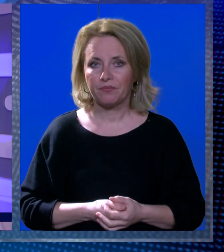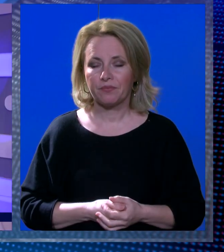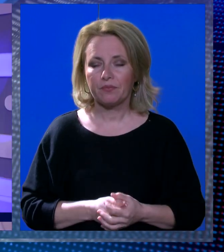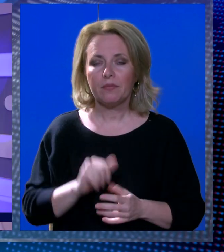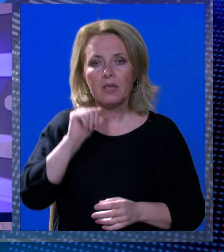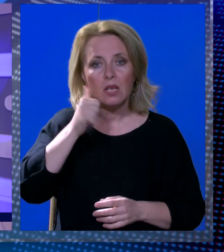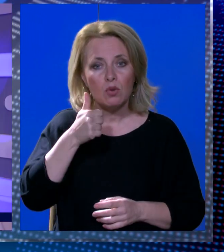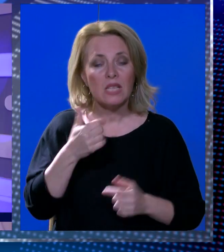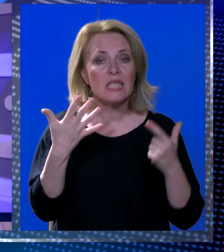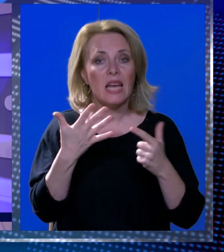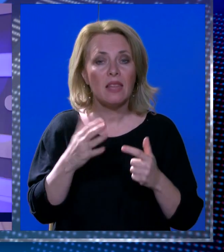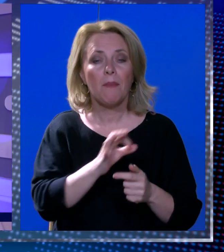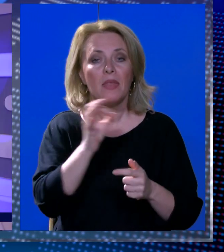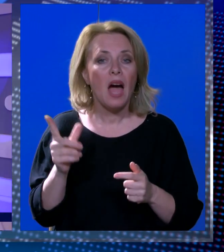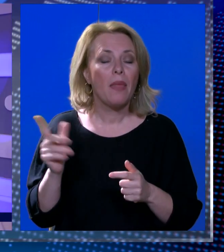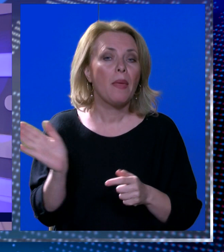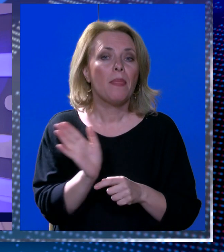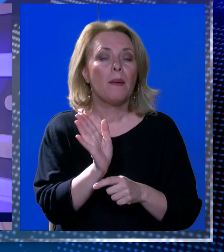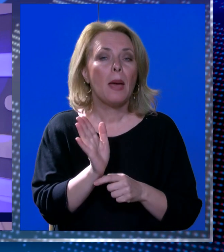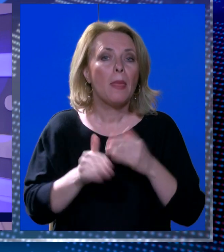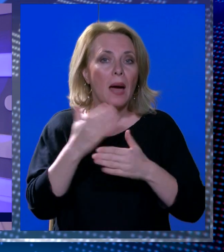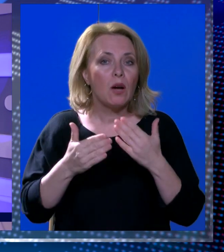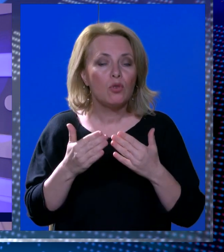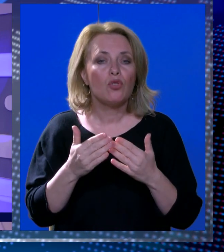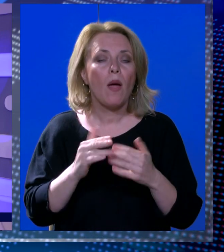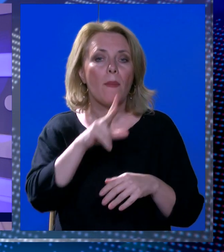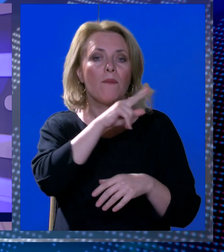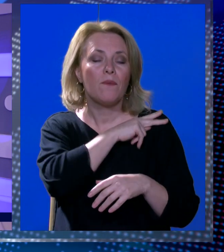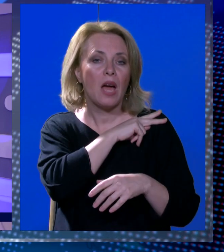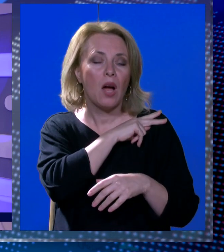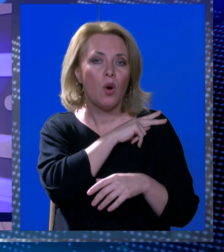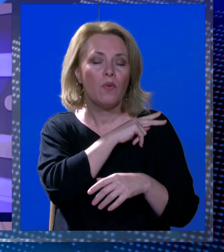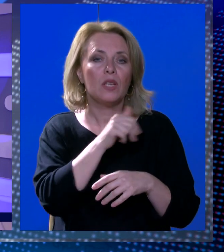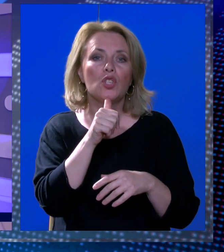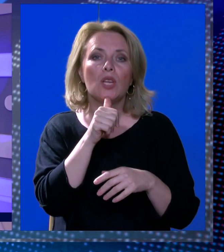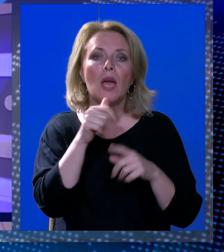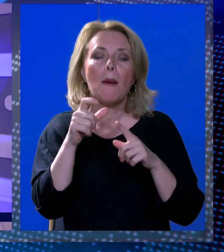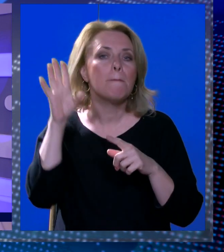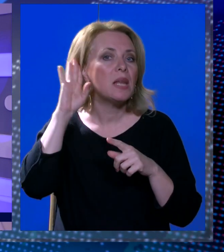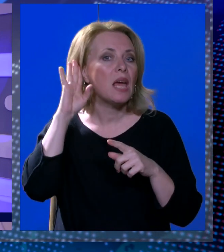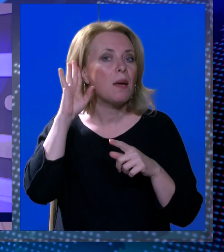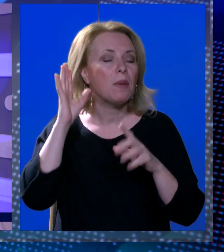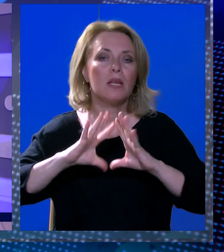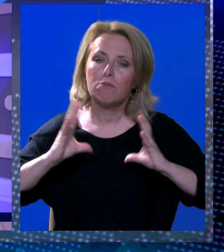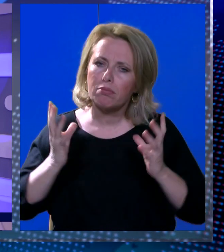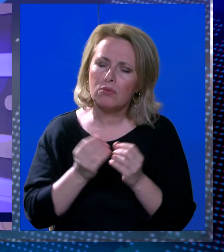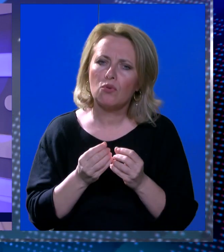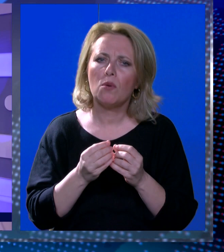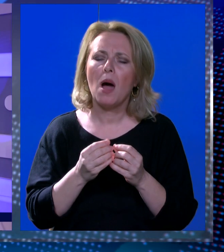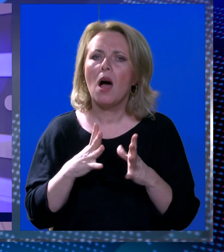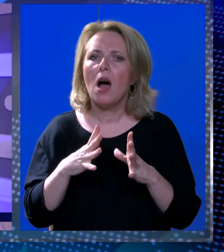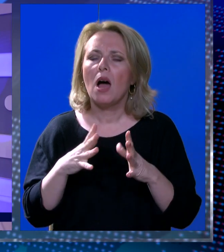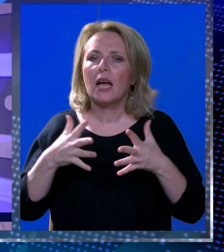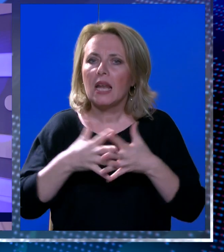A sutra će biti tjedan dana kako je premijer Andrej Plenković u društvu gradonačelnika Mata Frankovića i skoro pa cijele svite iz